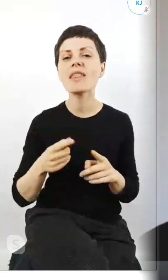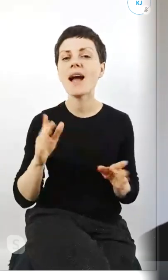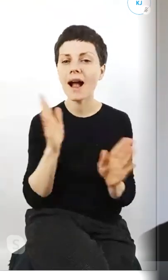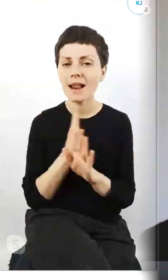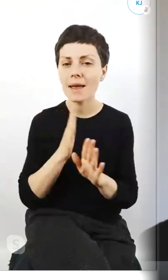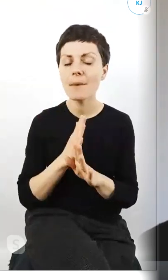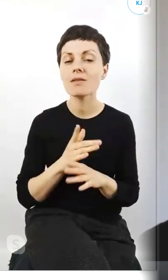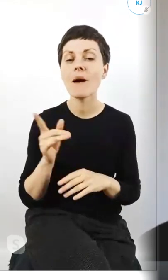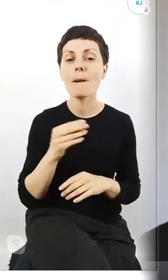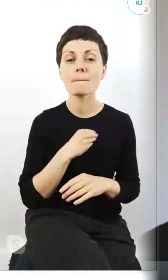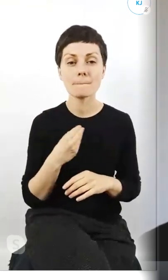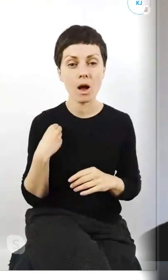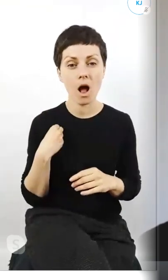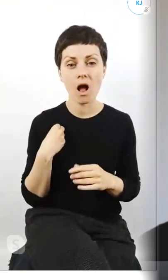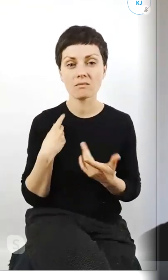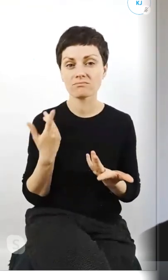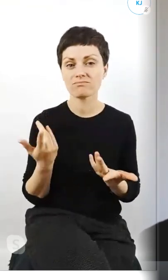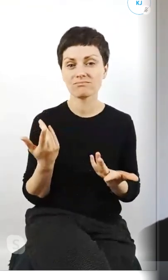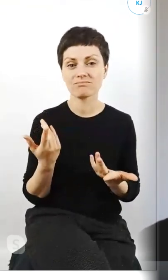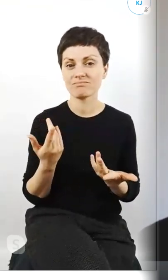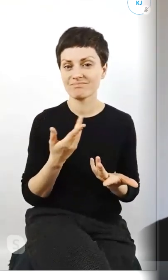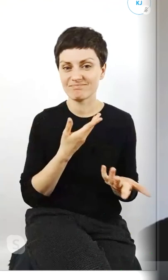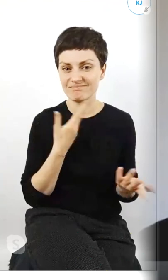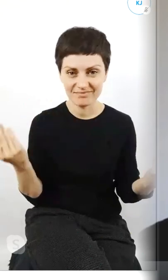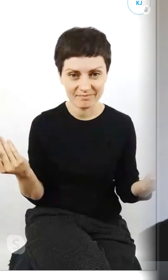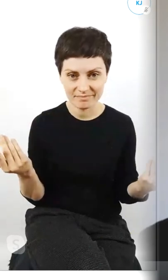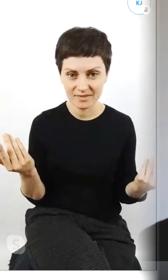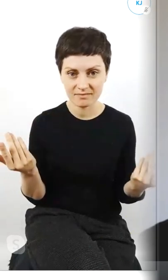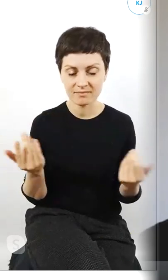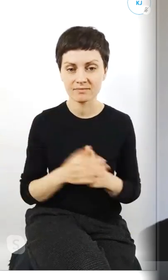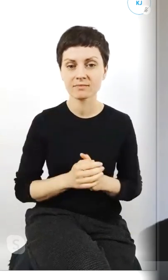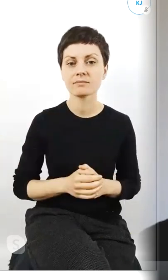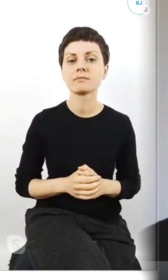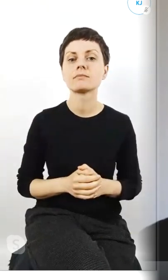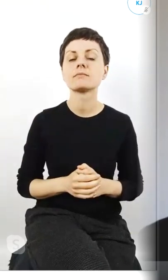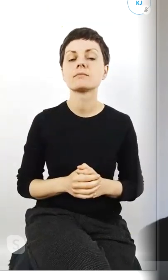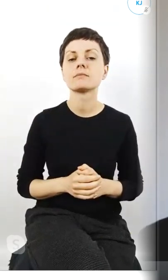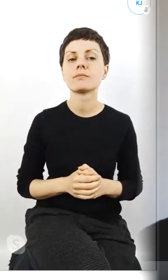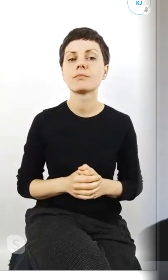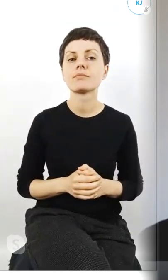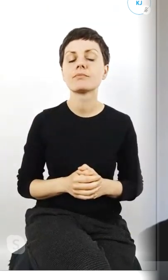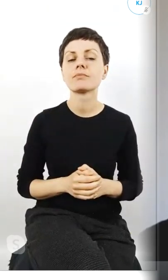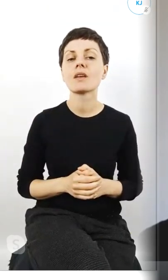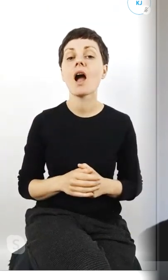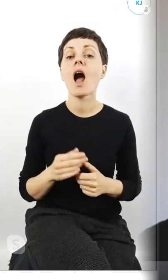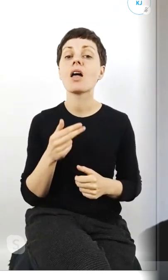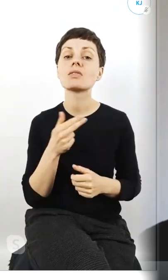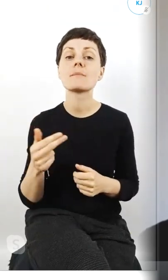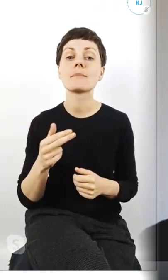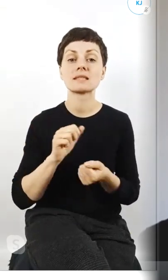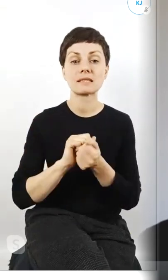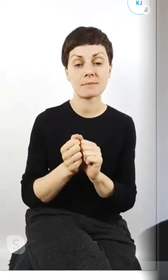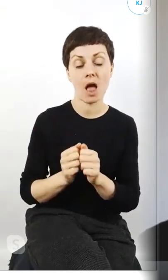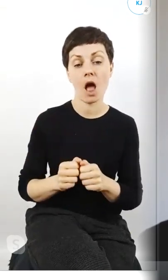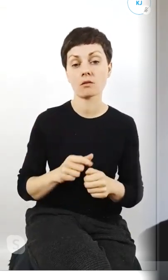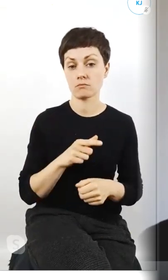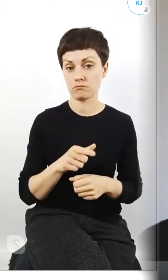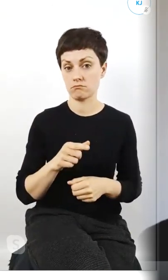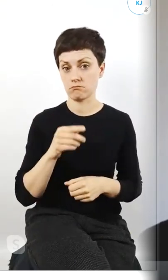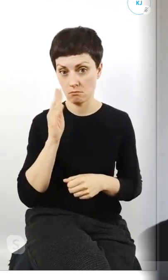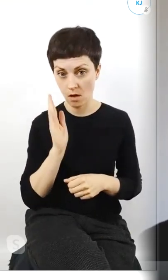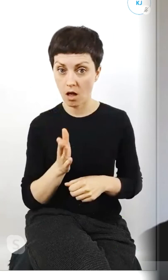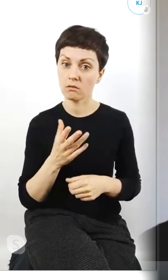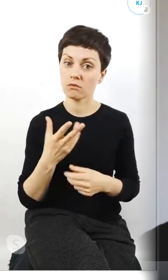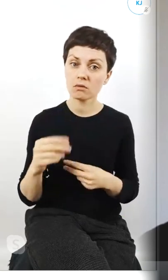Polski nie istnieje tak naprawdę a jeśli chodzi o zmiany i to czy one będą czy nie